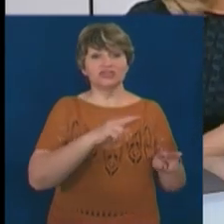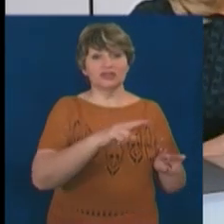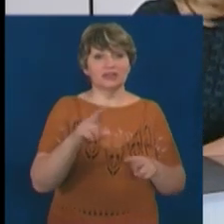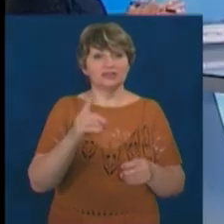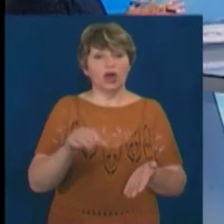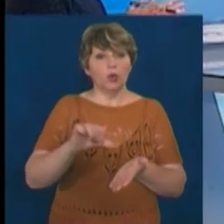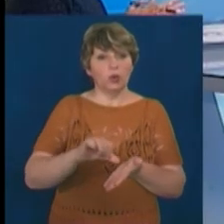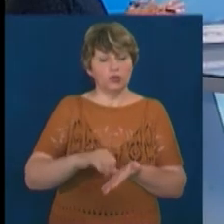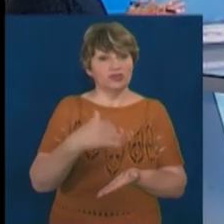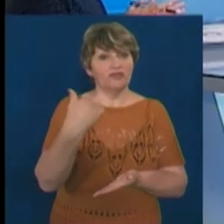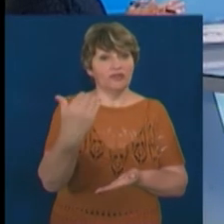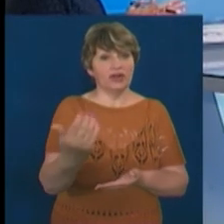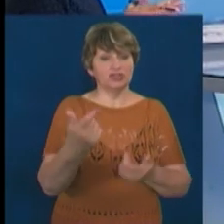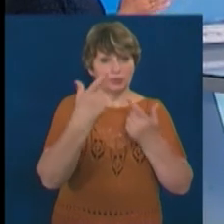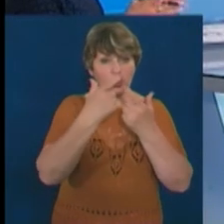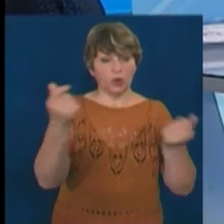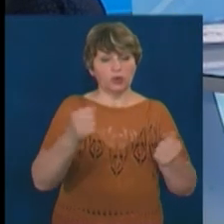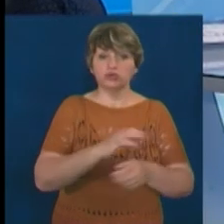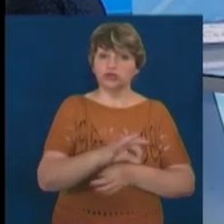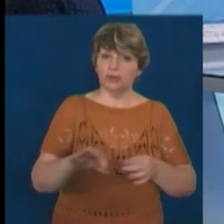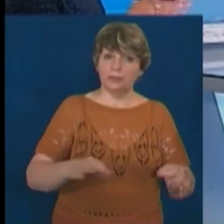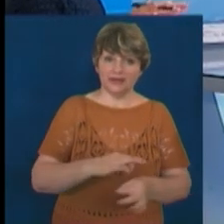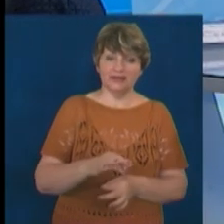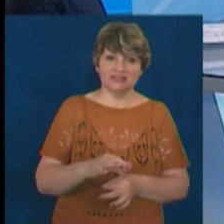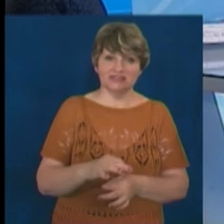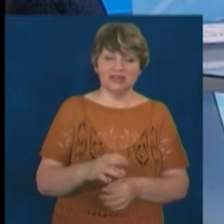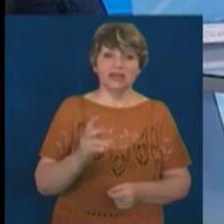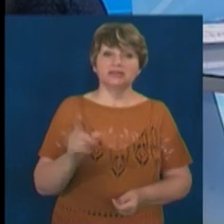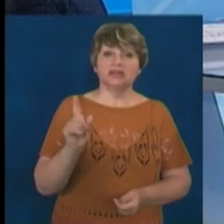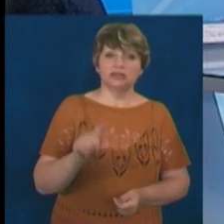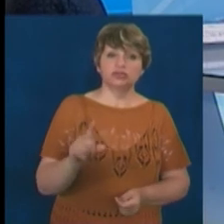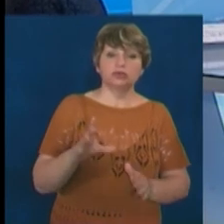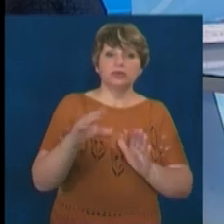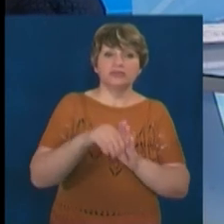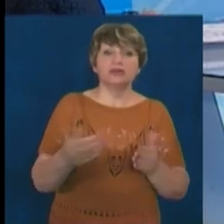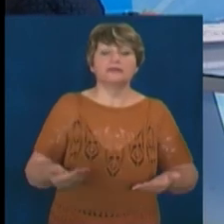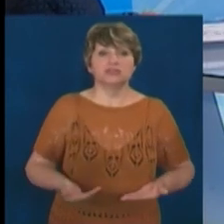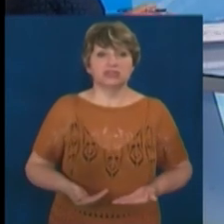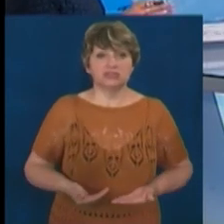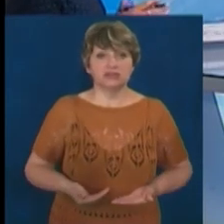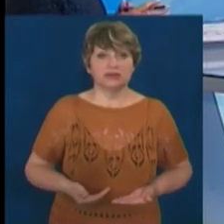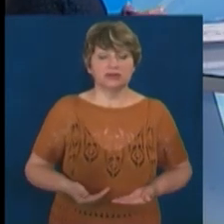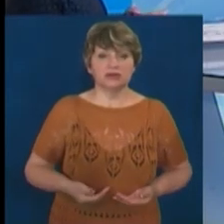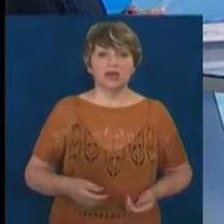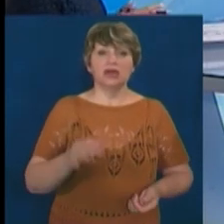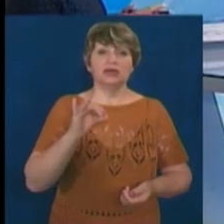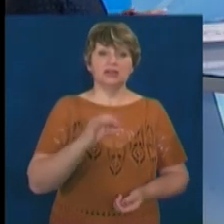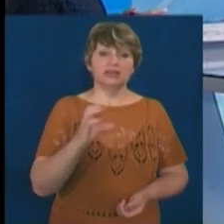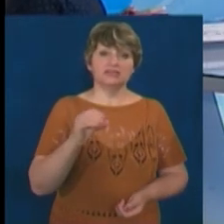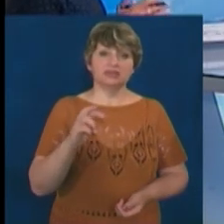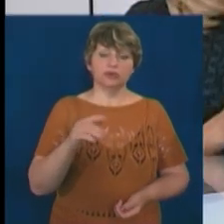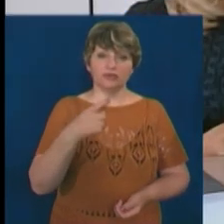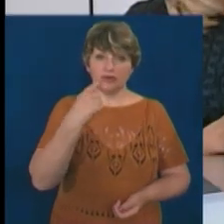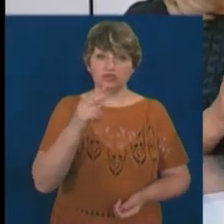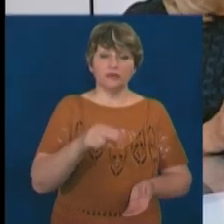участь у вашому оголошеному вами проєкті і на те, щоб втілити їх в життя. А власне, Ірина Семенова стверджує, що у